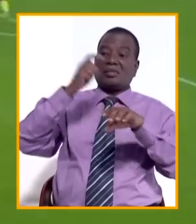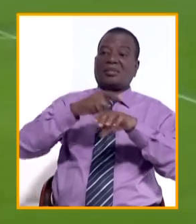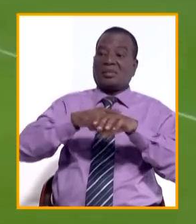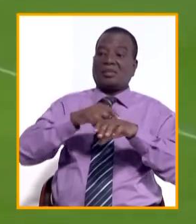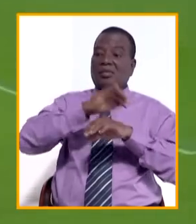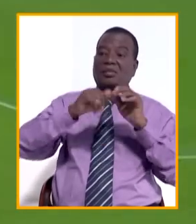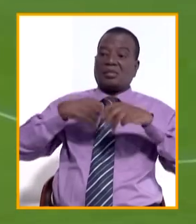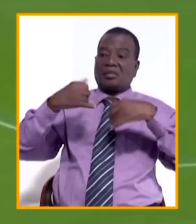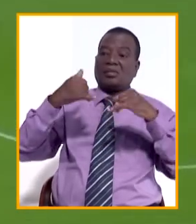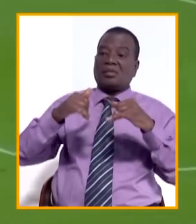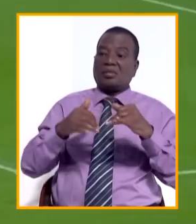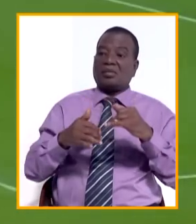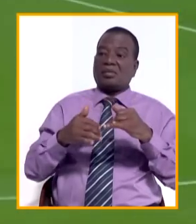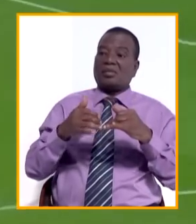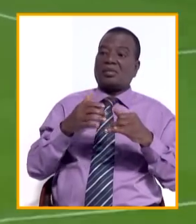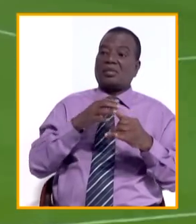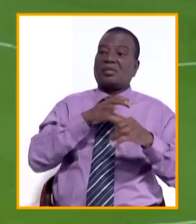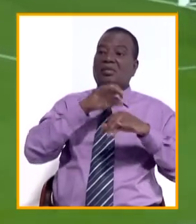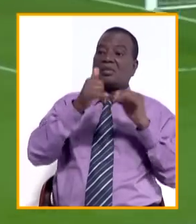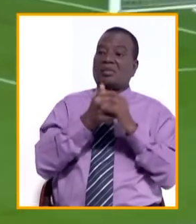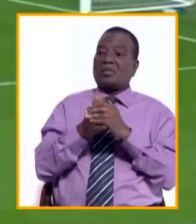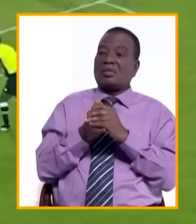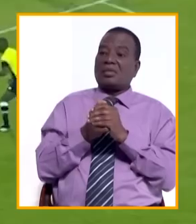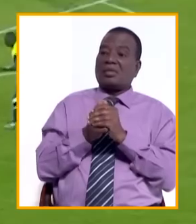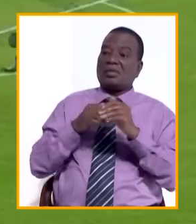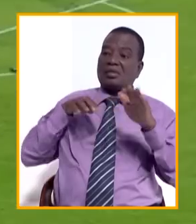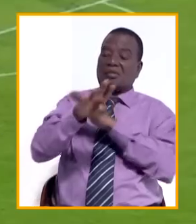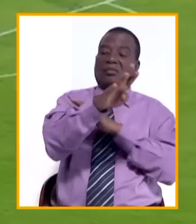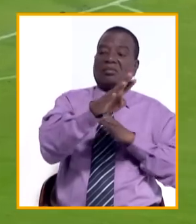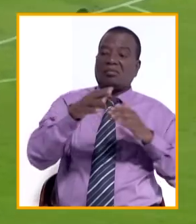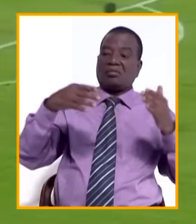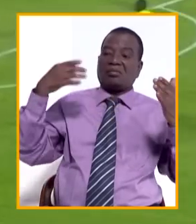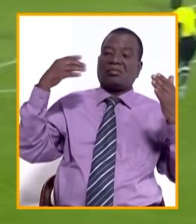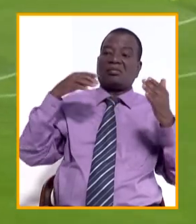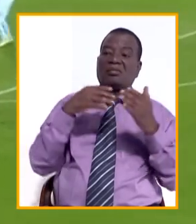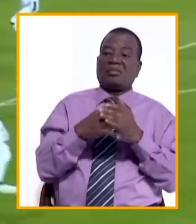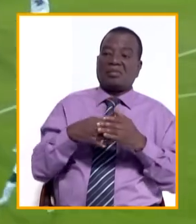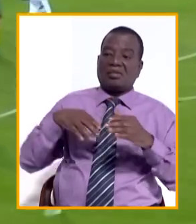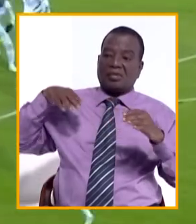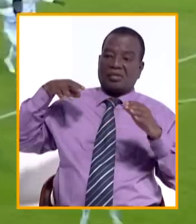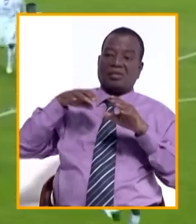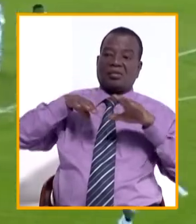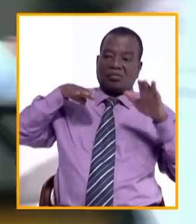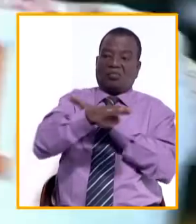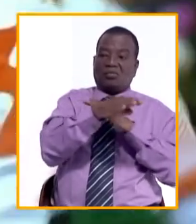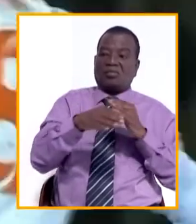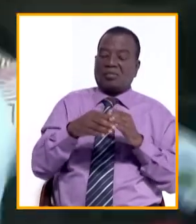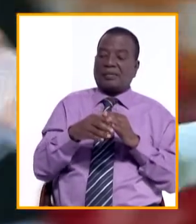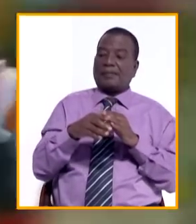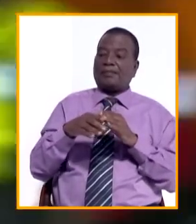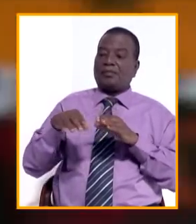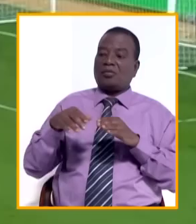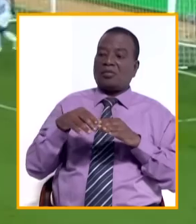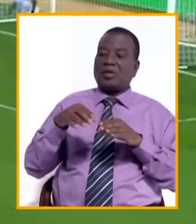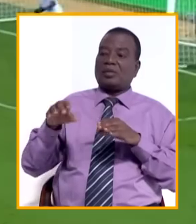tout se joue. Ouseini Badamassi, bien aidé par Thomas Bawak, exploite parfaitement ce coup franc et ouvre le score. Mené, les